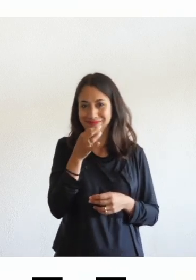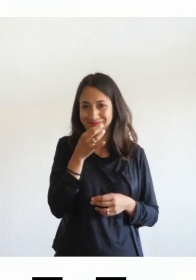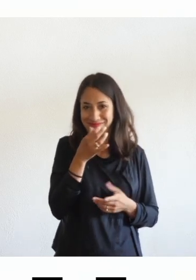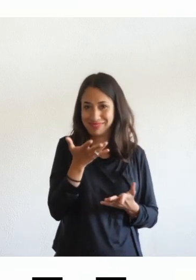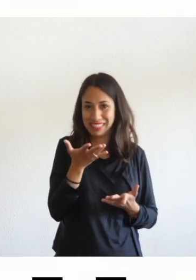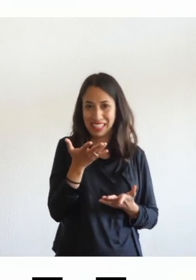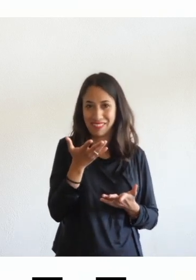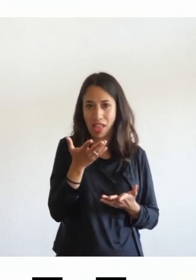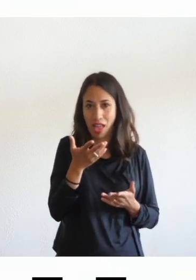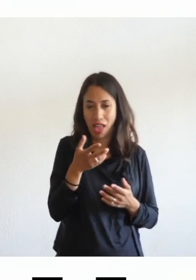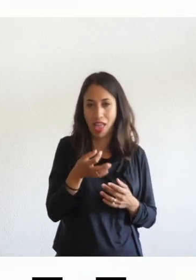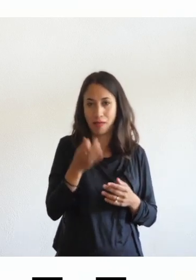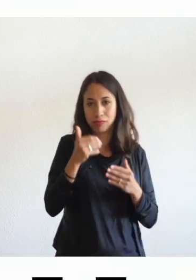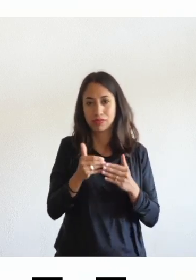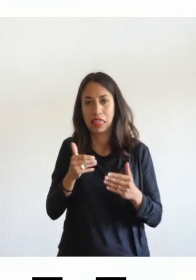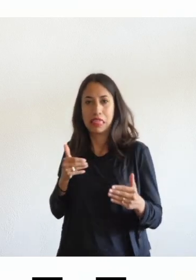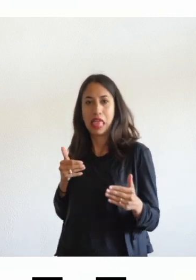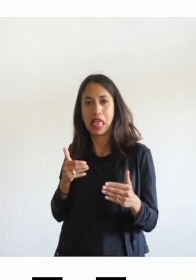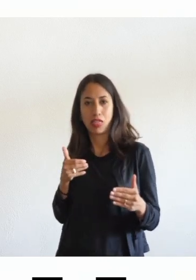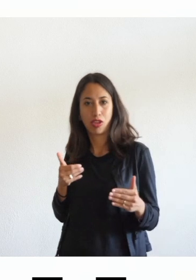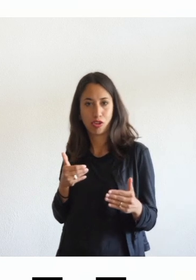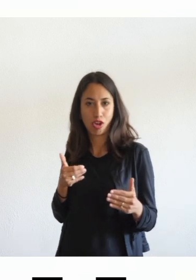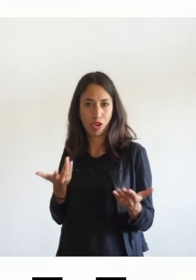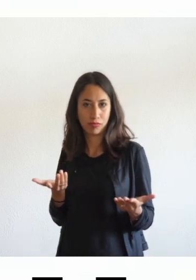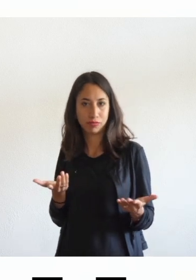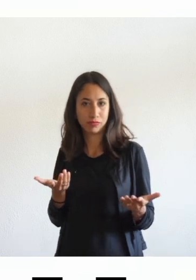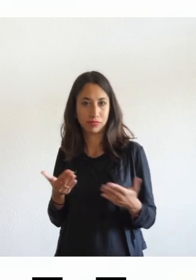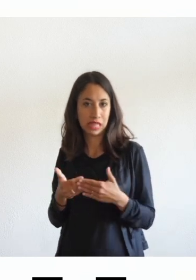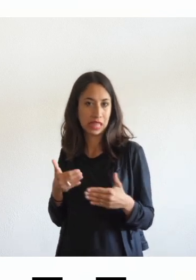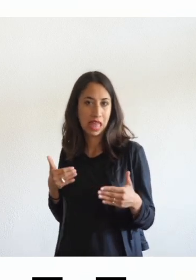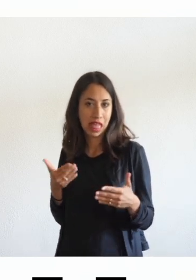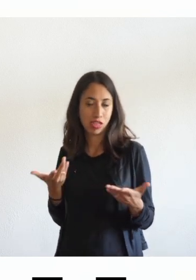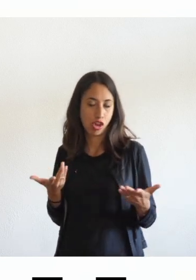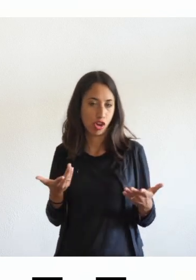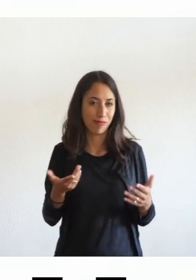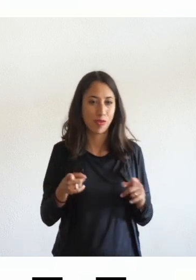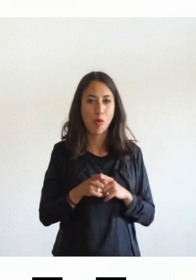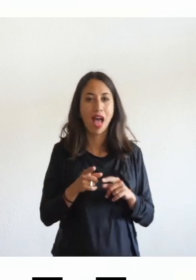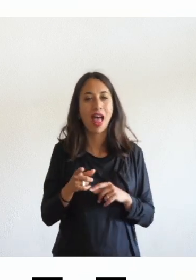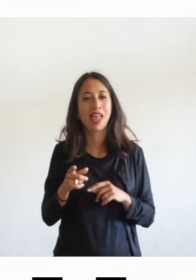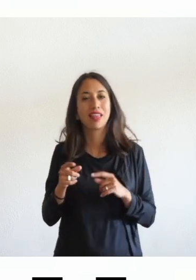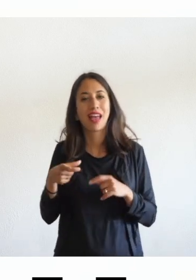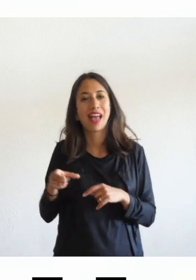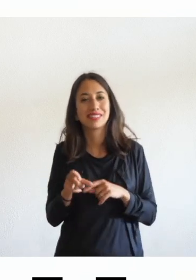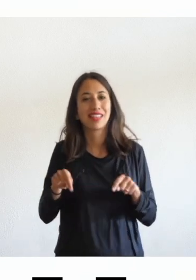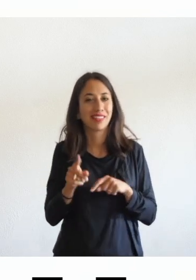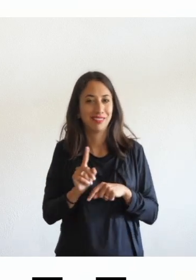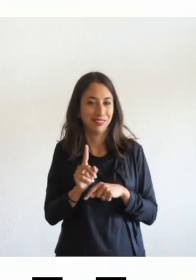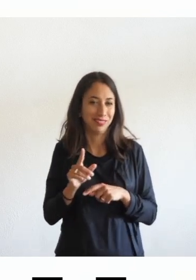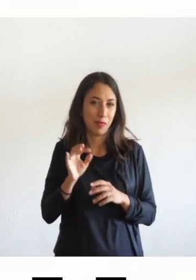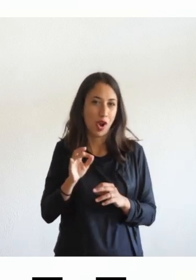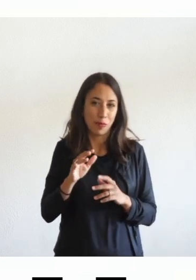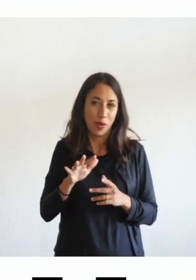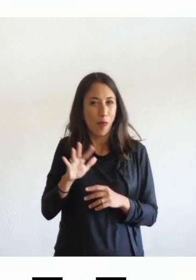ancora più indietro delle audiocassette e troviamo appunto questo digital divide anche nell